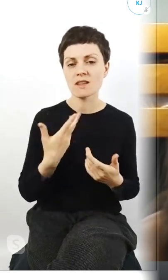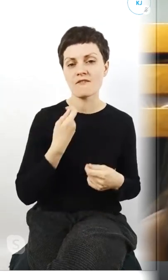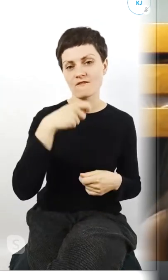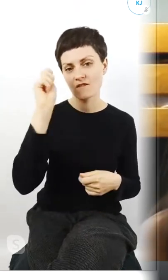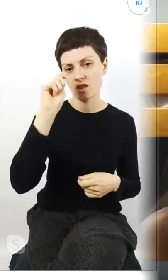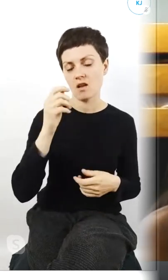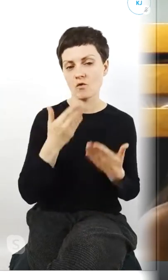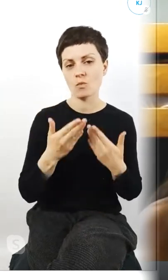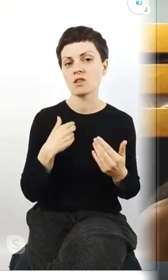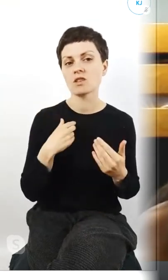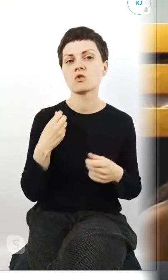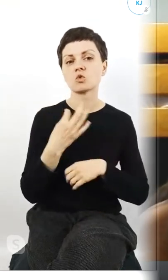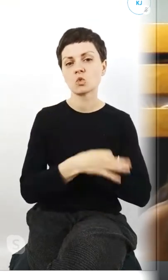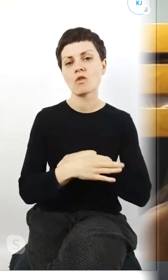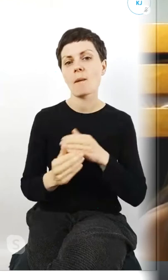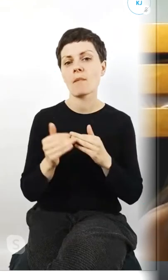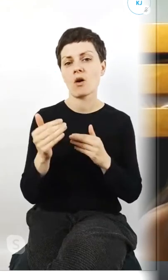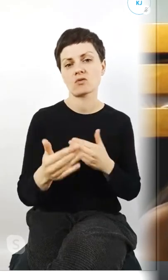studiować poza Lublinem.